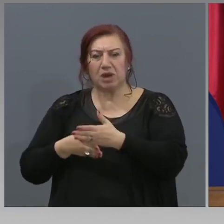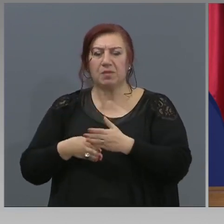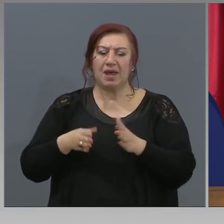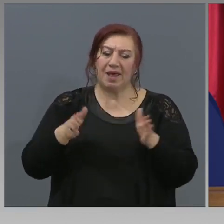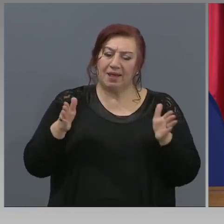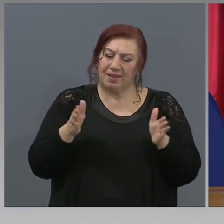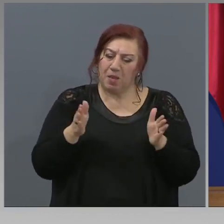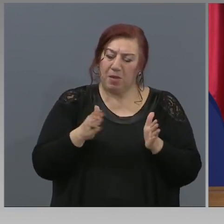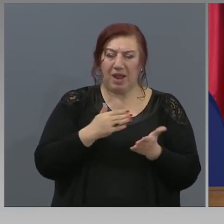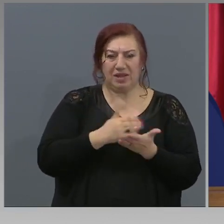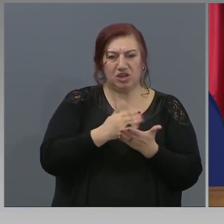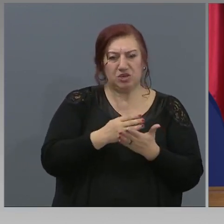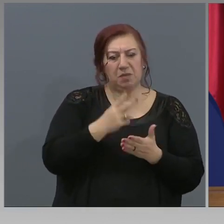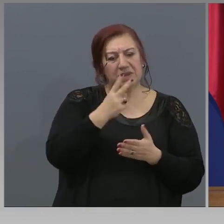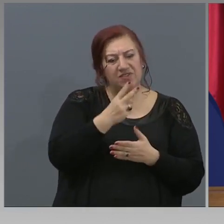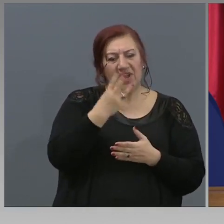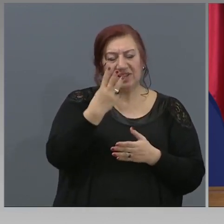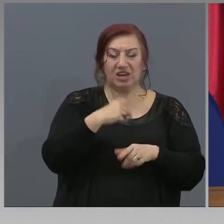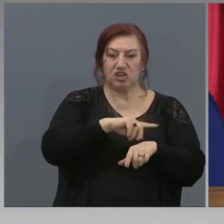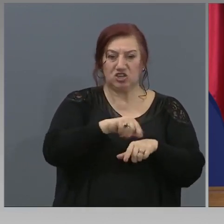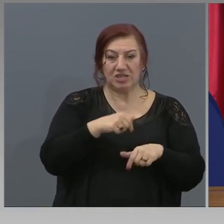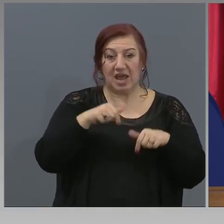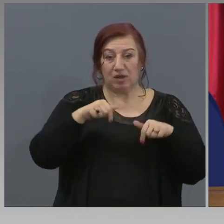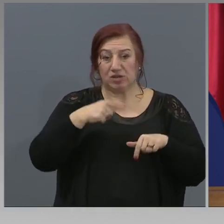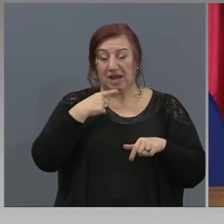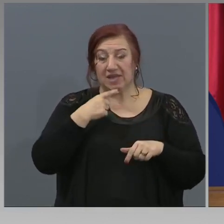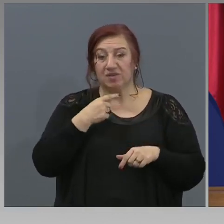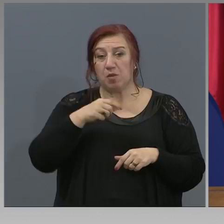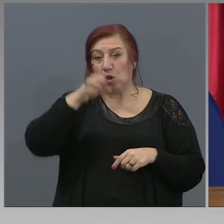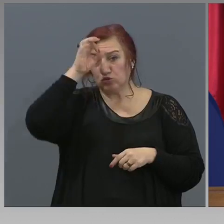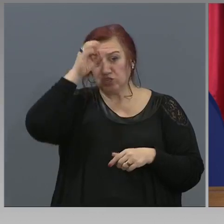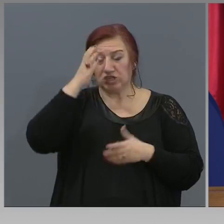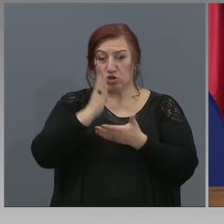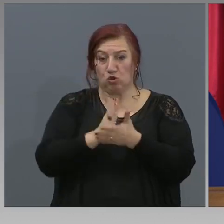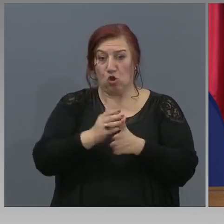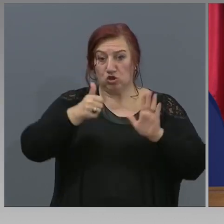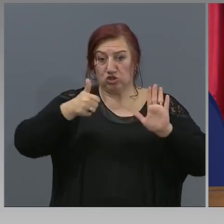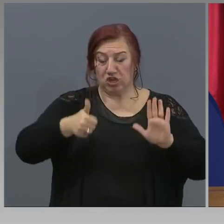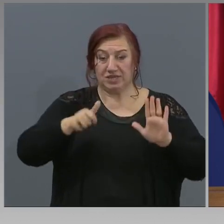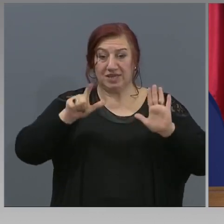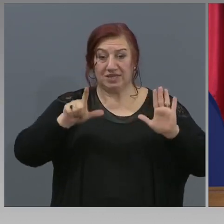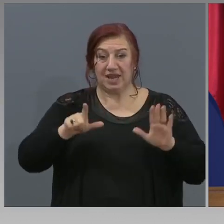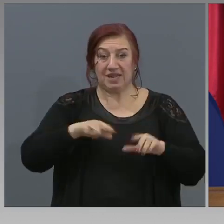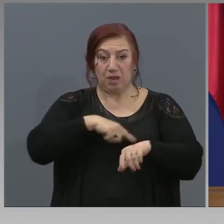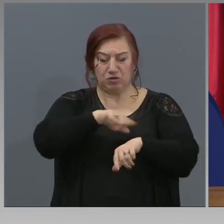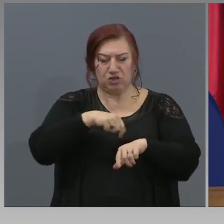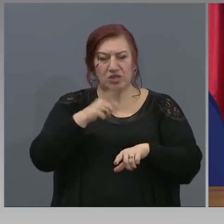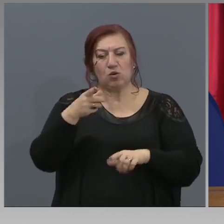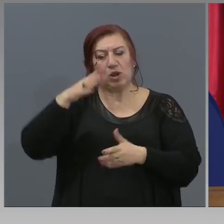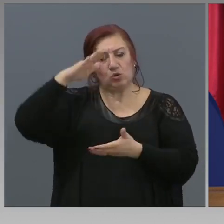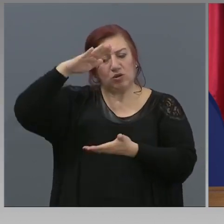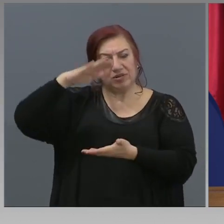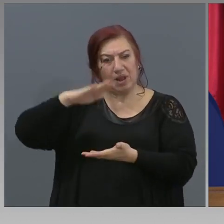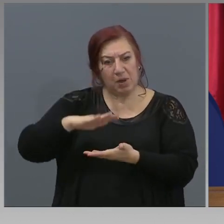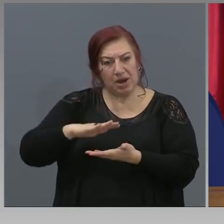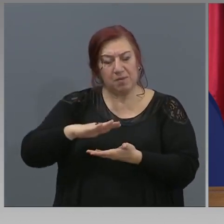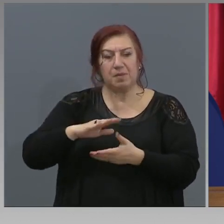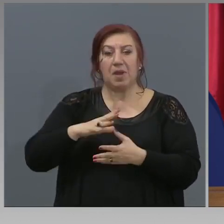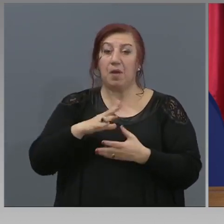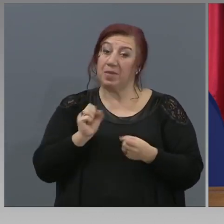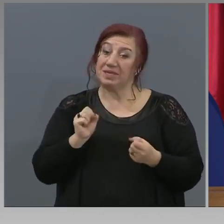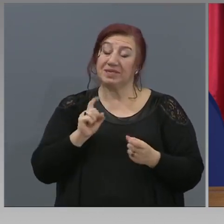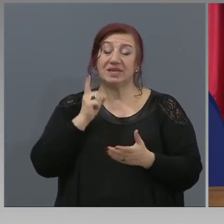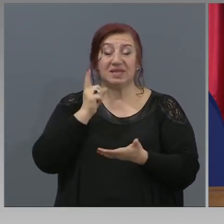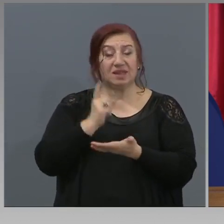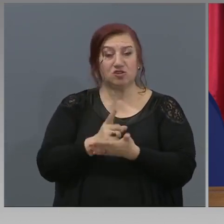сме пропоръчали дневното натоварване на учениците да бъде до 6-7 часа, то при едно намалено натоварване, без да е задължително